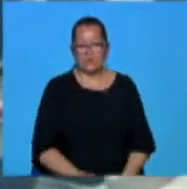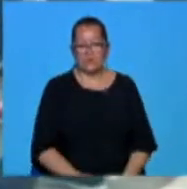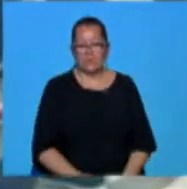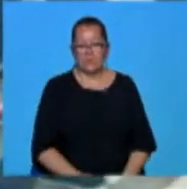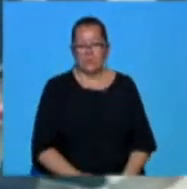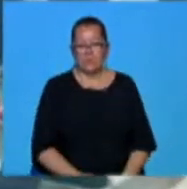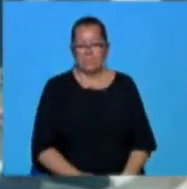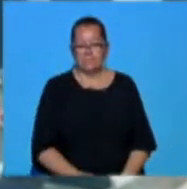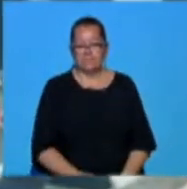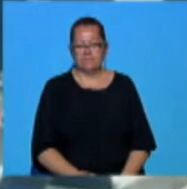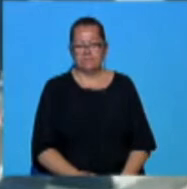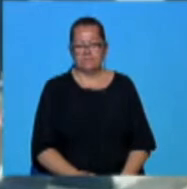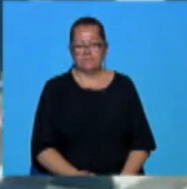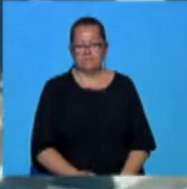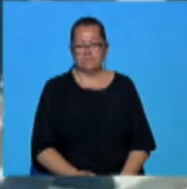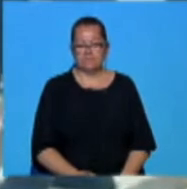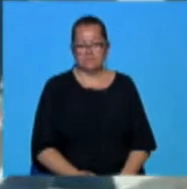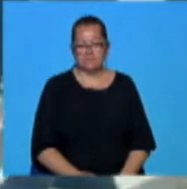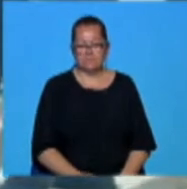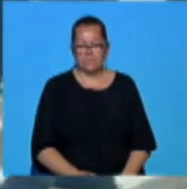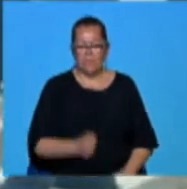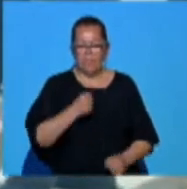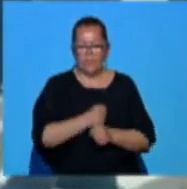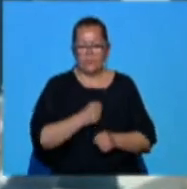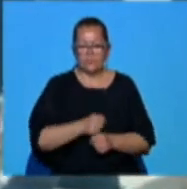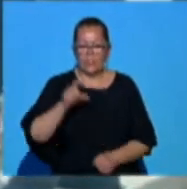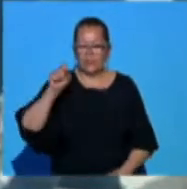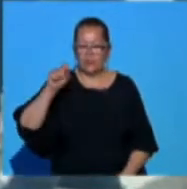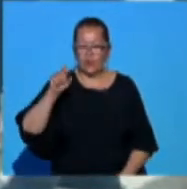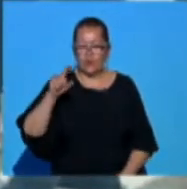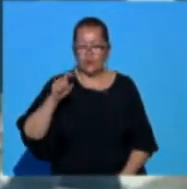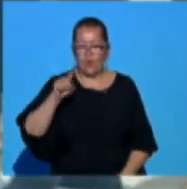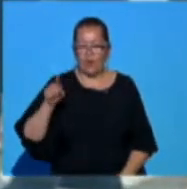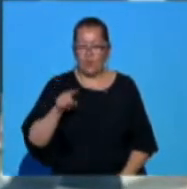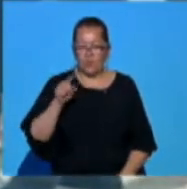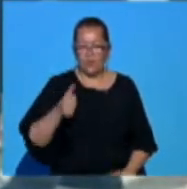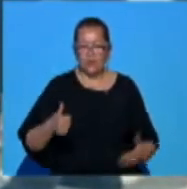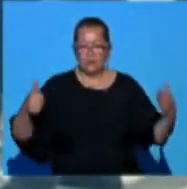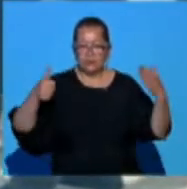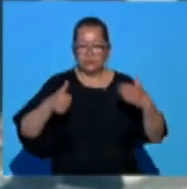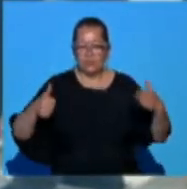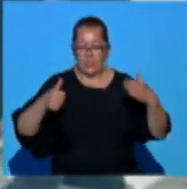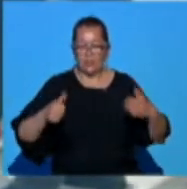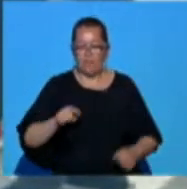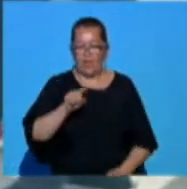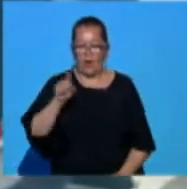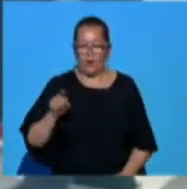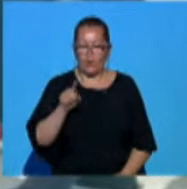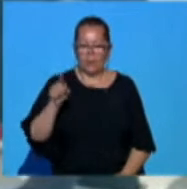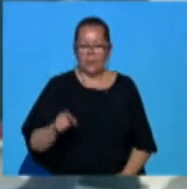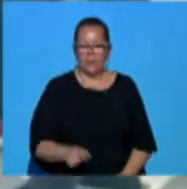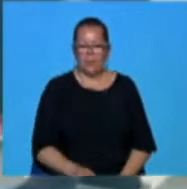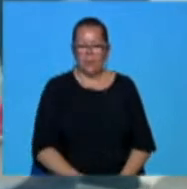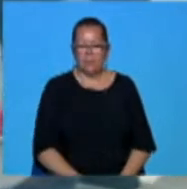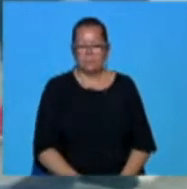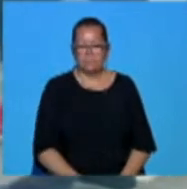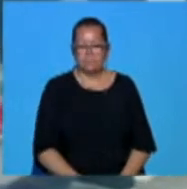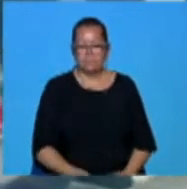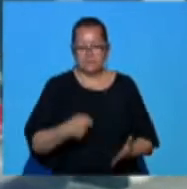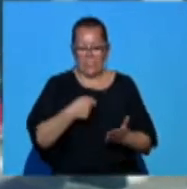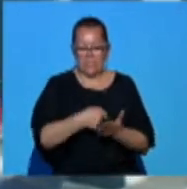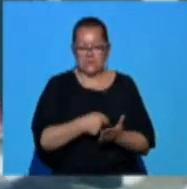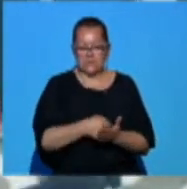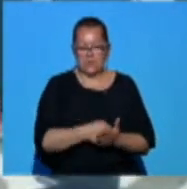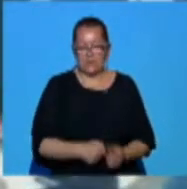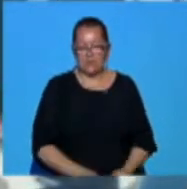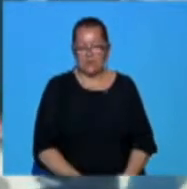la 12 ore, la 16 ore când bași de grup sau așa. Salariul e undeva